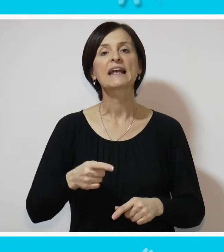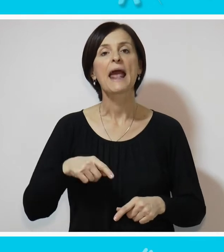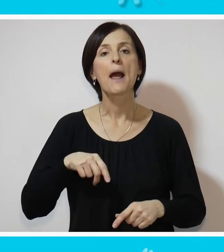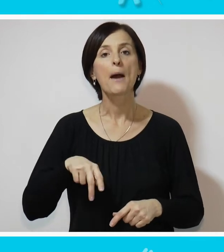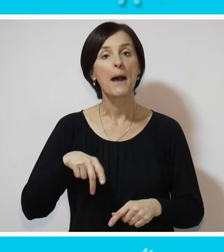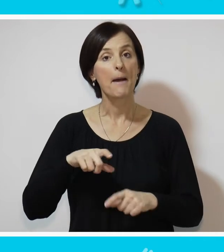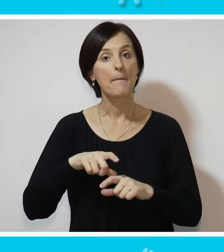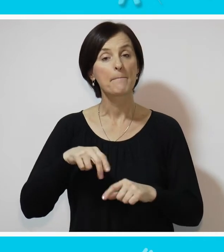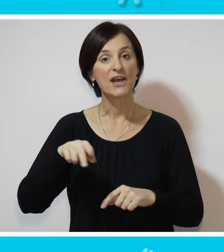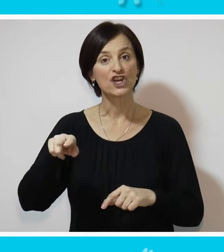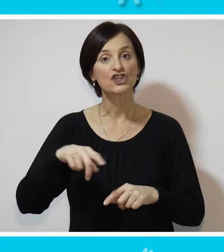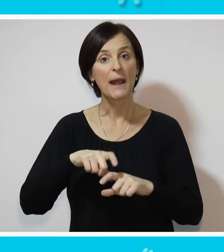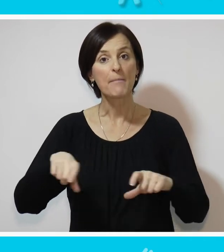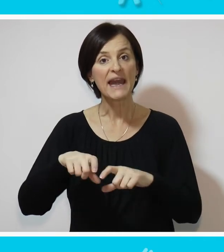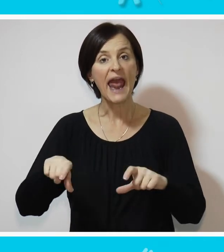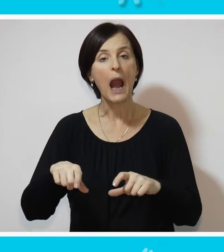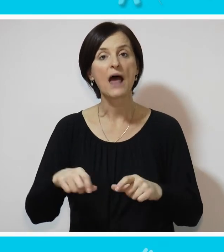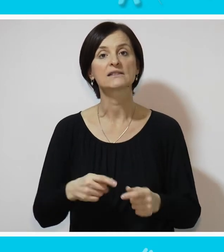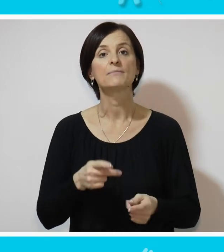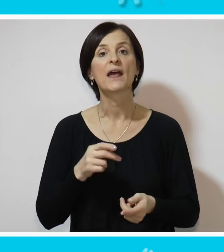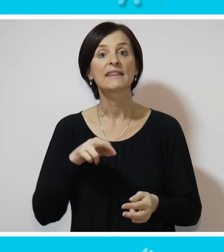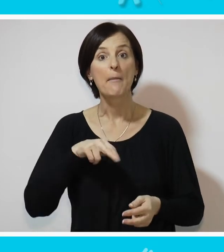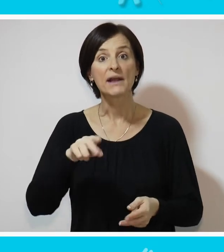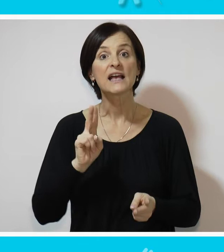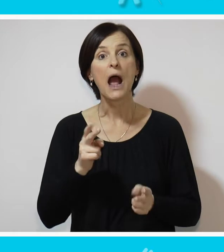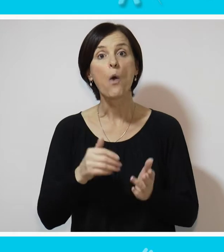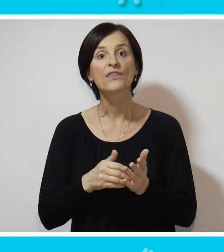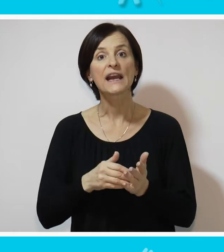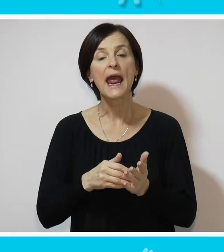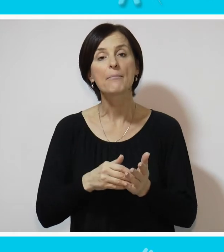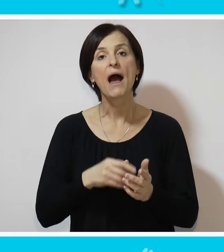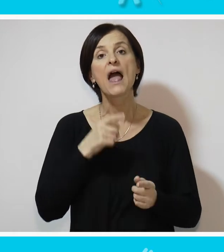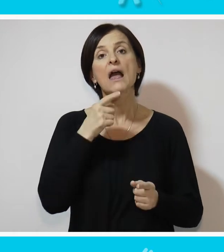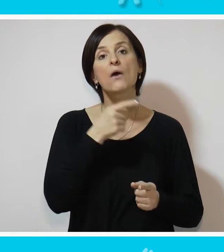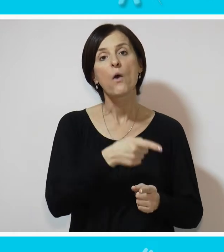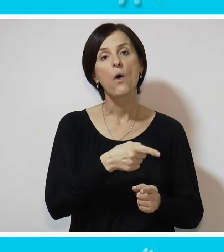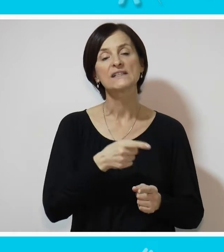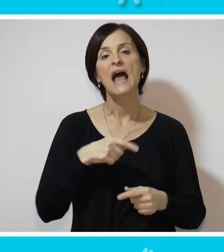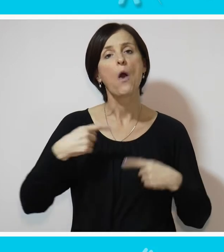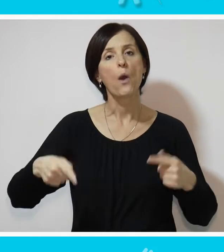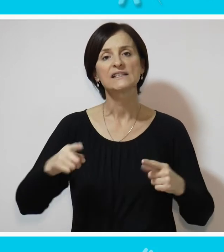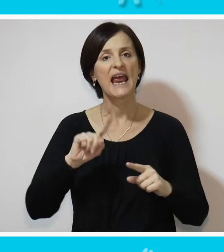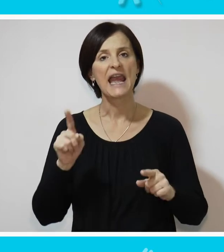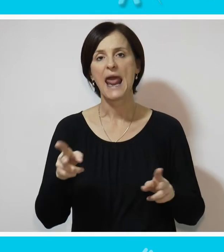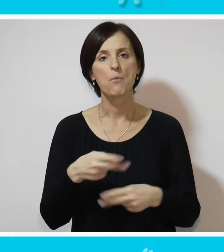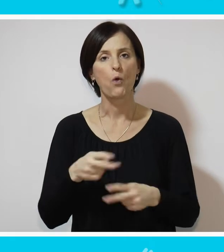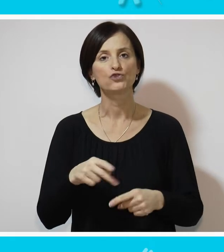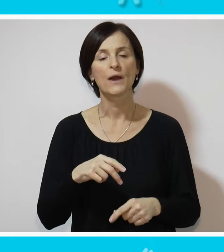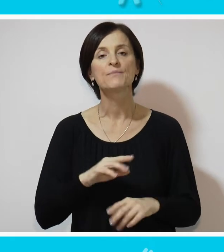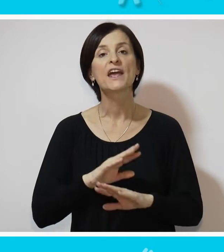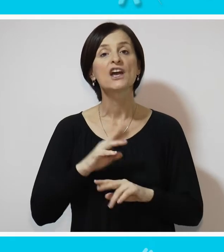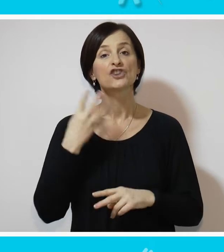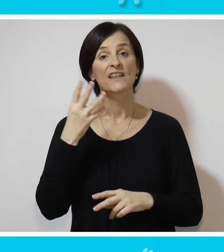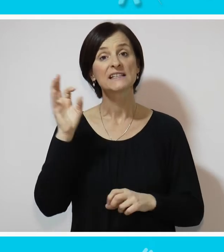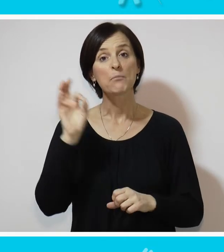prolazka trotoarom kako treba i pešačkim prelazom za kolice je nemoguće. Gotovo 40